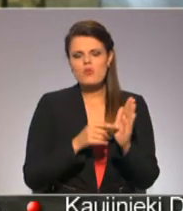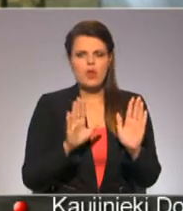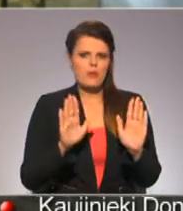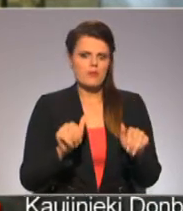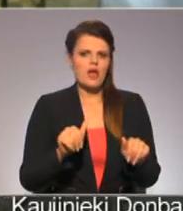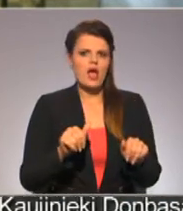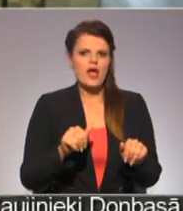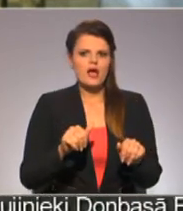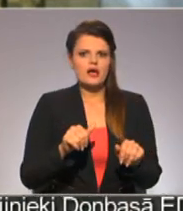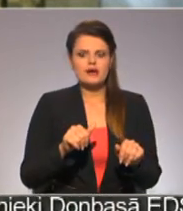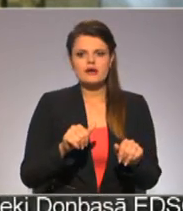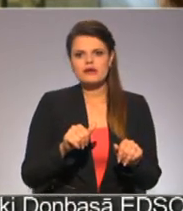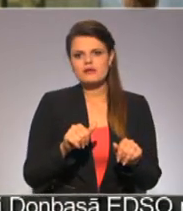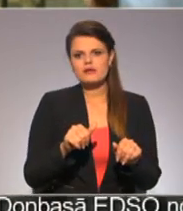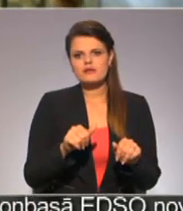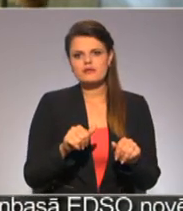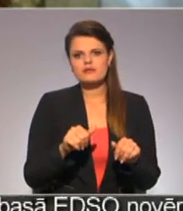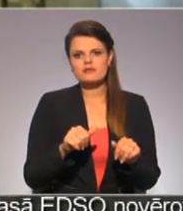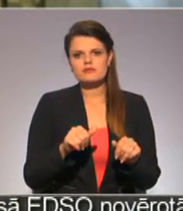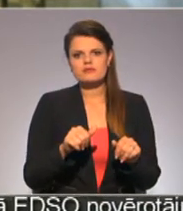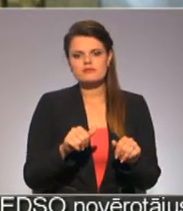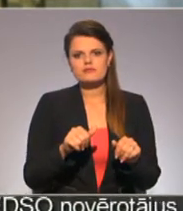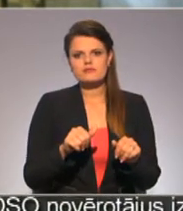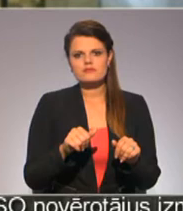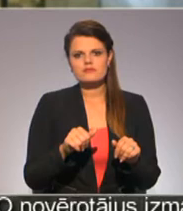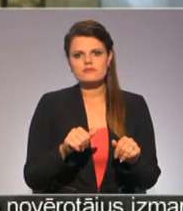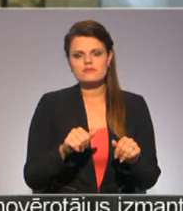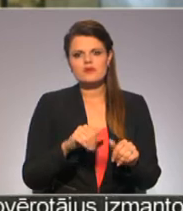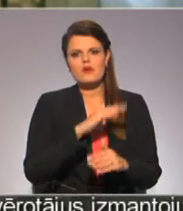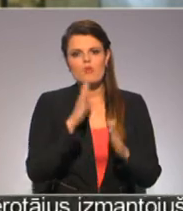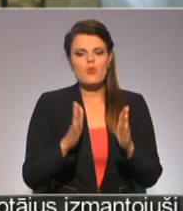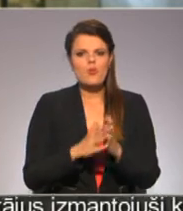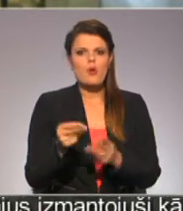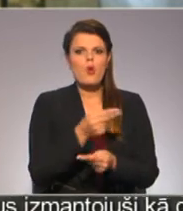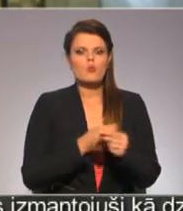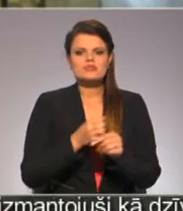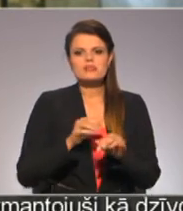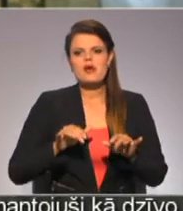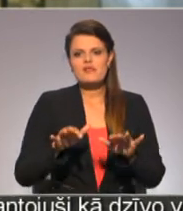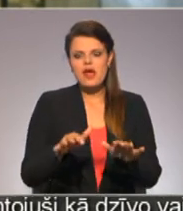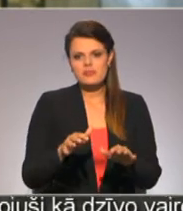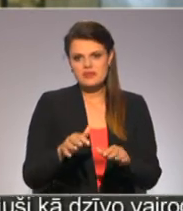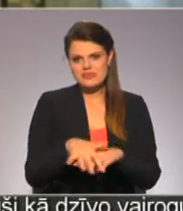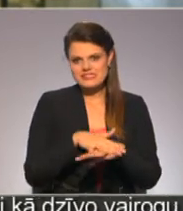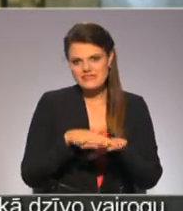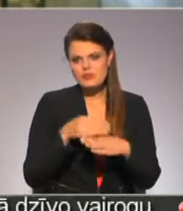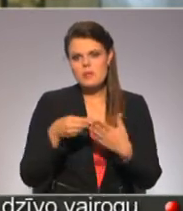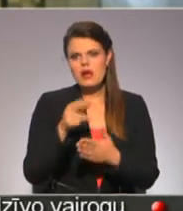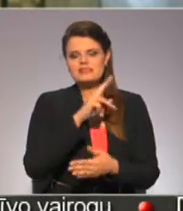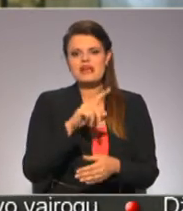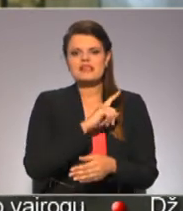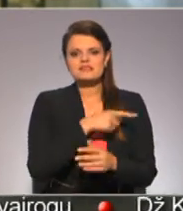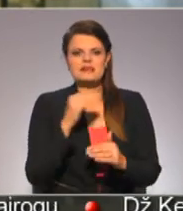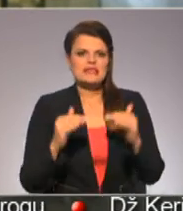kopumā uzņēmē darbības vidi, taiskaitā maksātnespējas